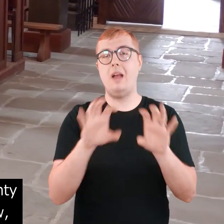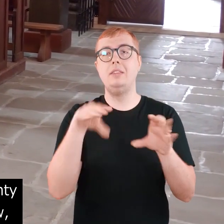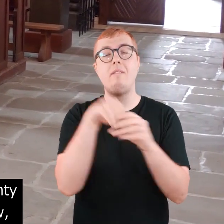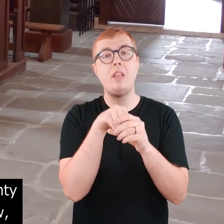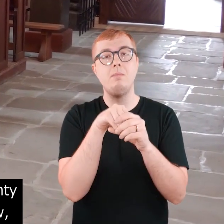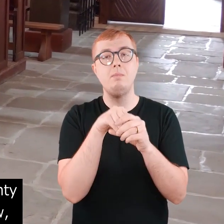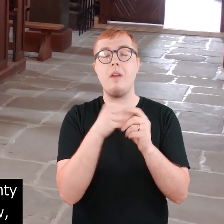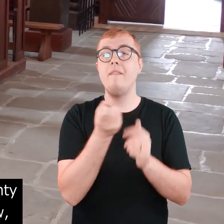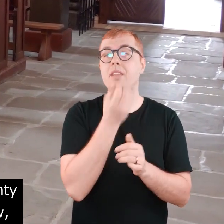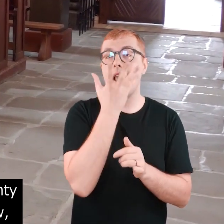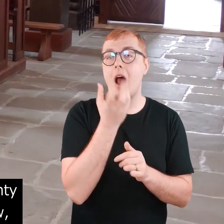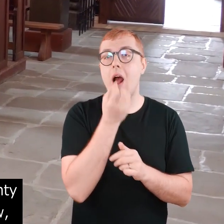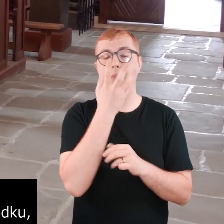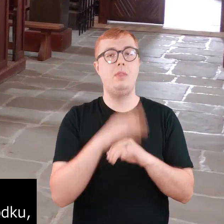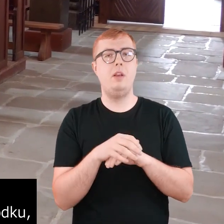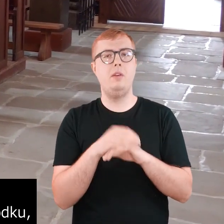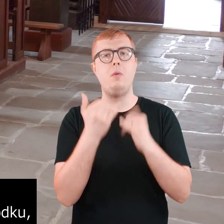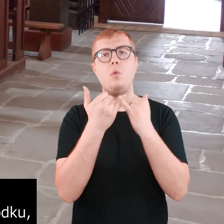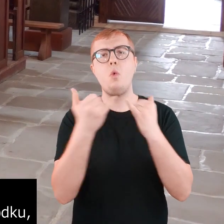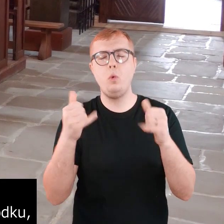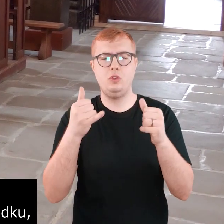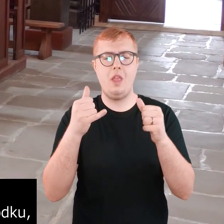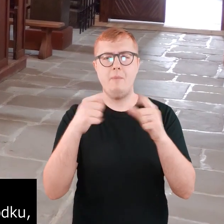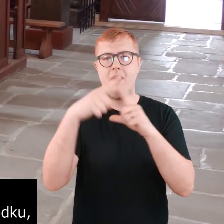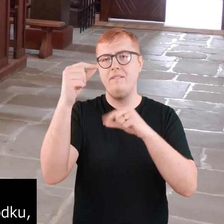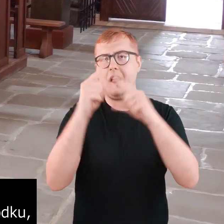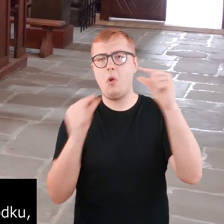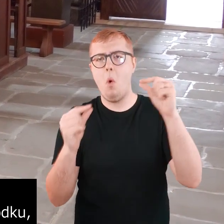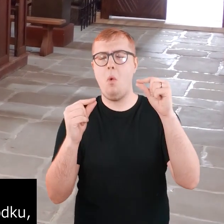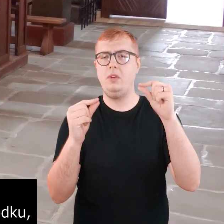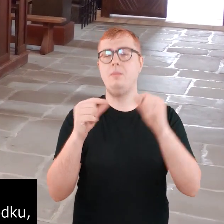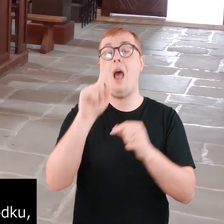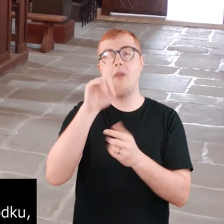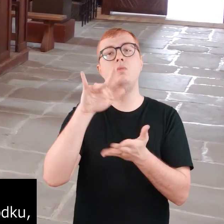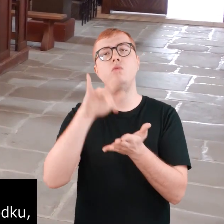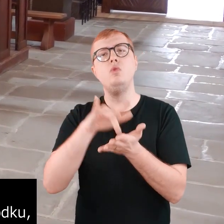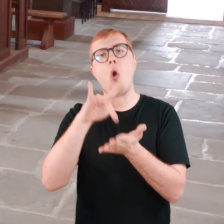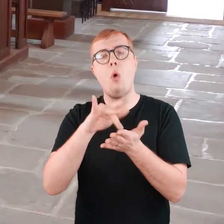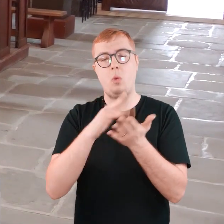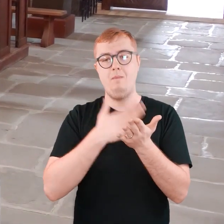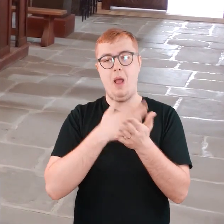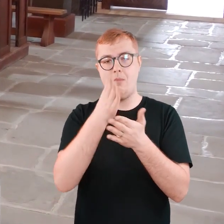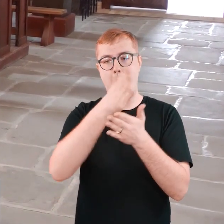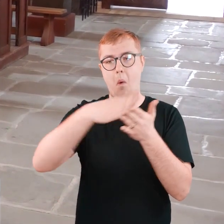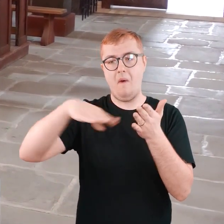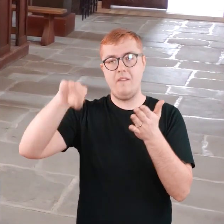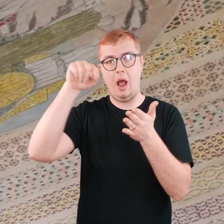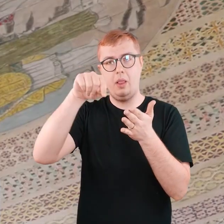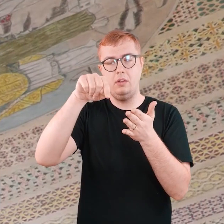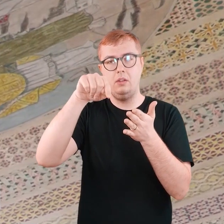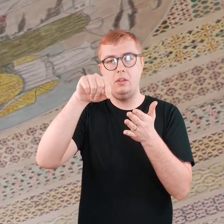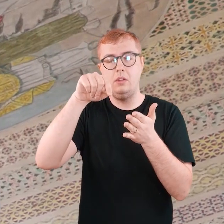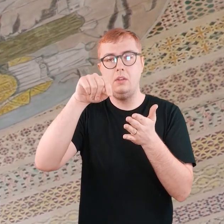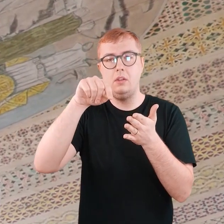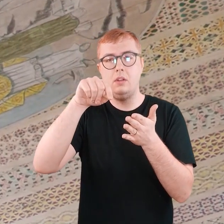kwiatów, różnego rodzaju figur geometrycznych. A na samym środku w polu owalnym znajduje się